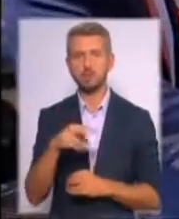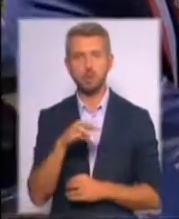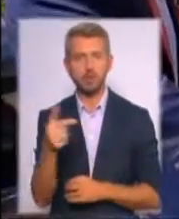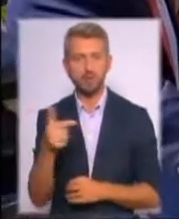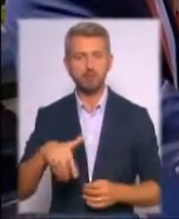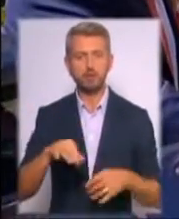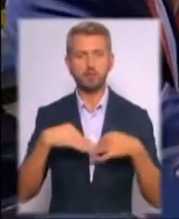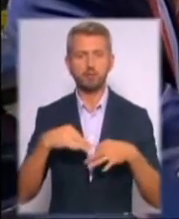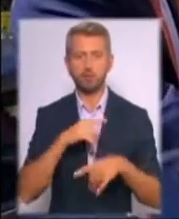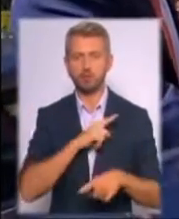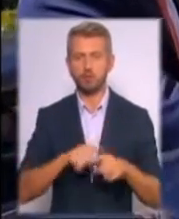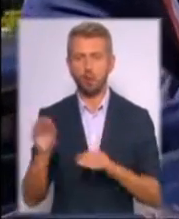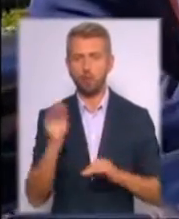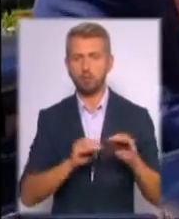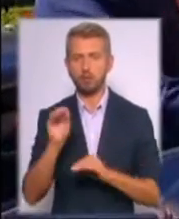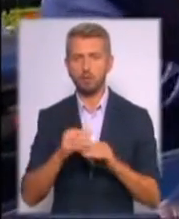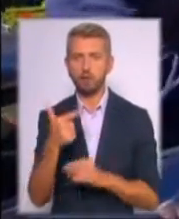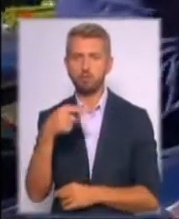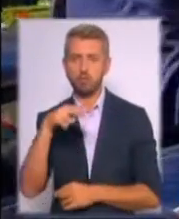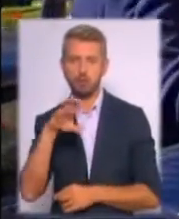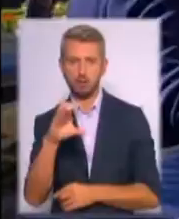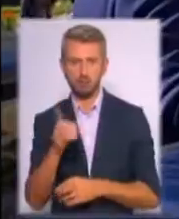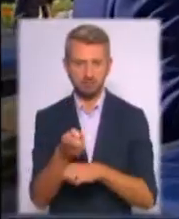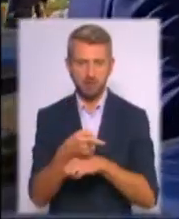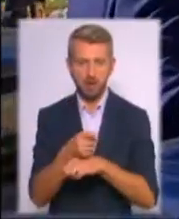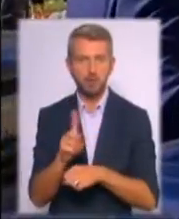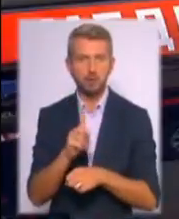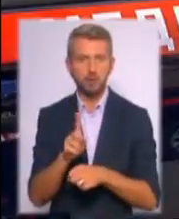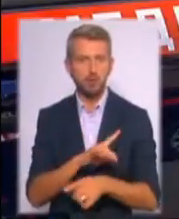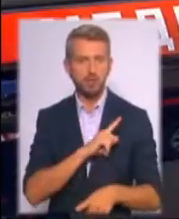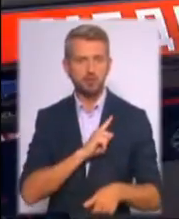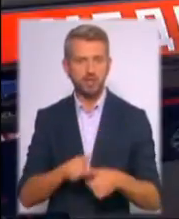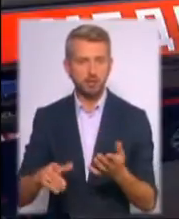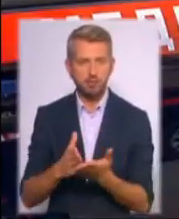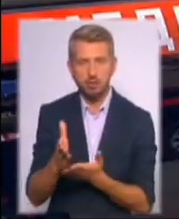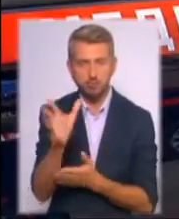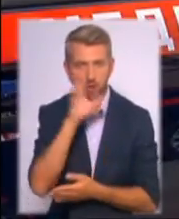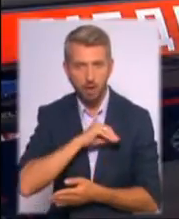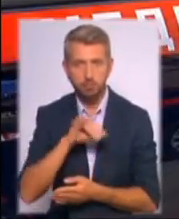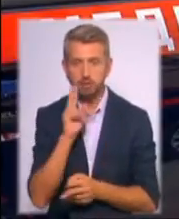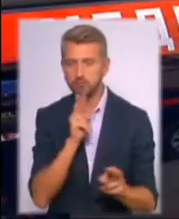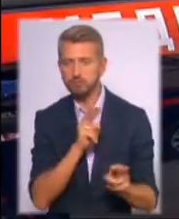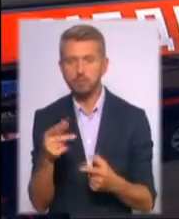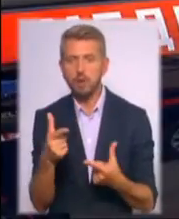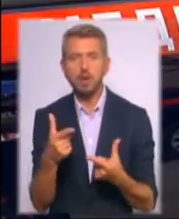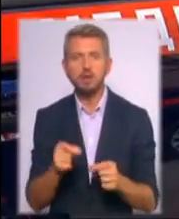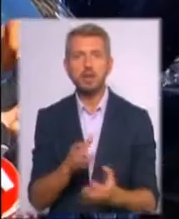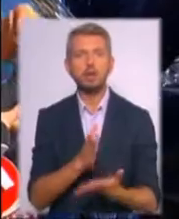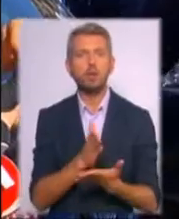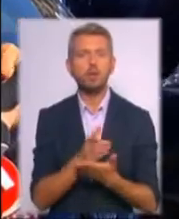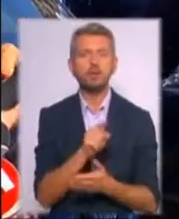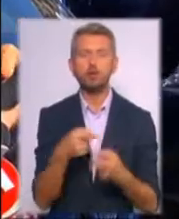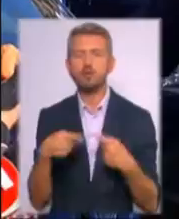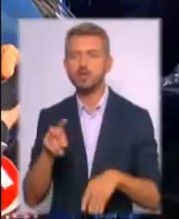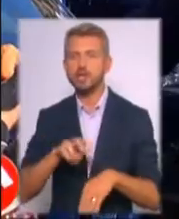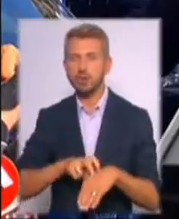автомобілі незабаром обладають GPS-трекерами, аби прокладати найбільш швидкі маршрути та відслідковувати, де перебуває той чи інший лікар. Це